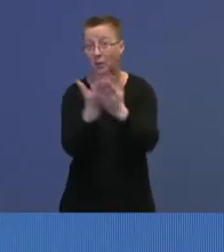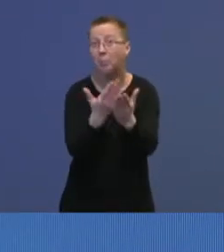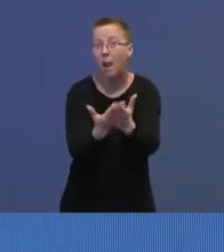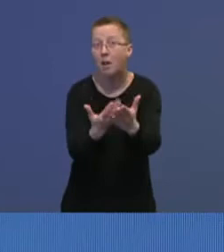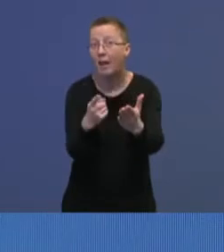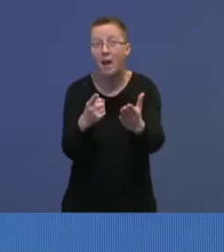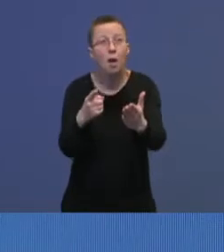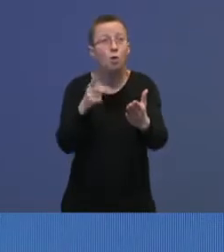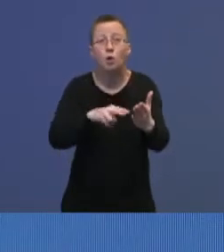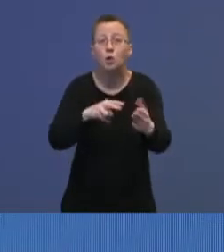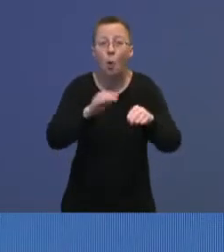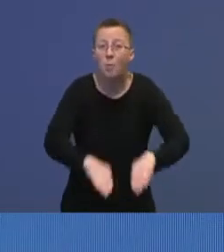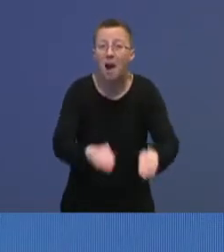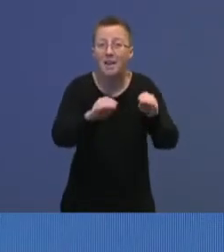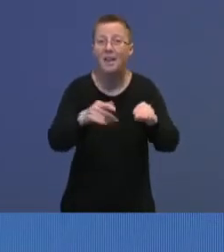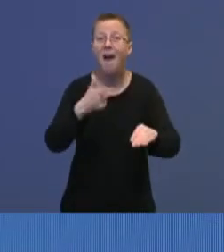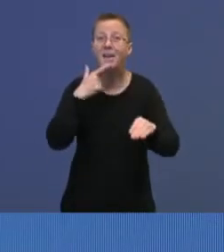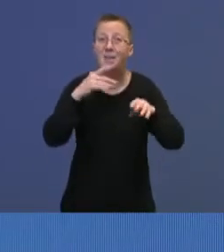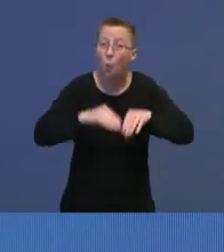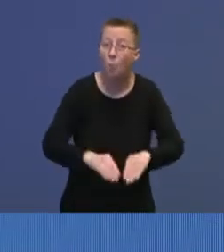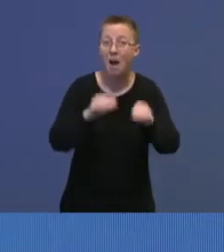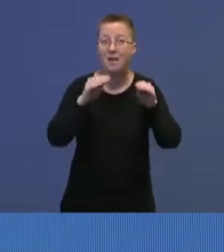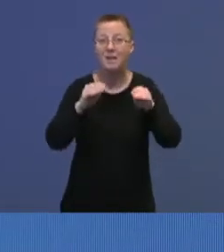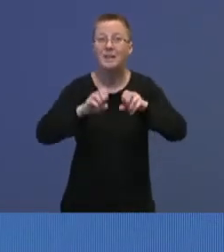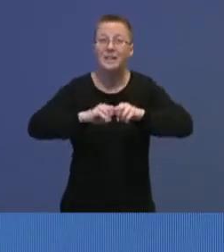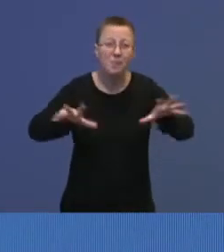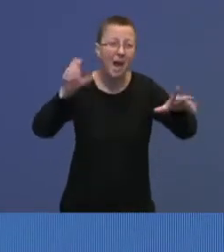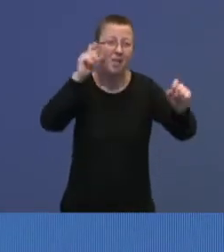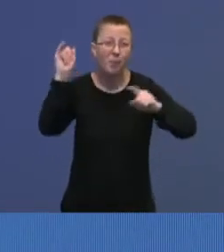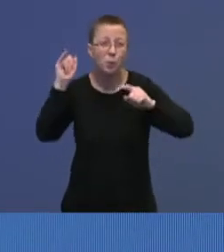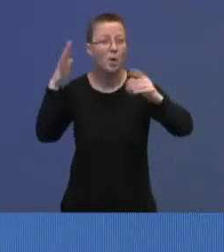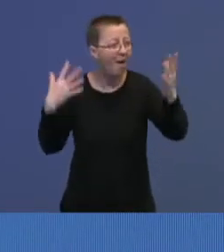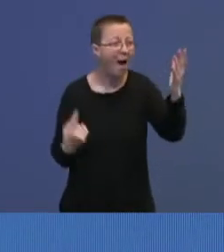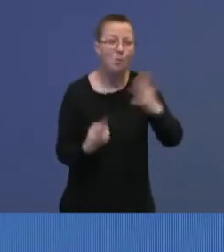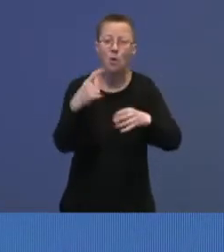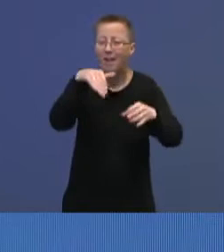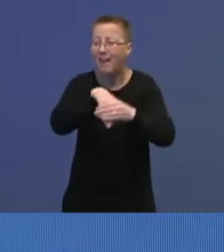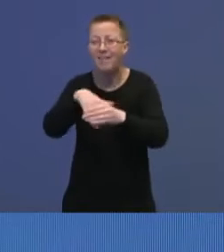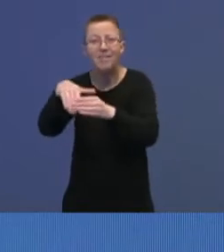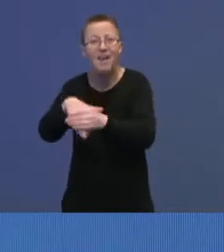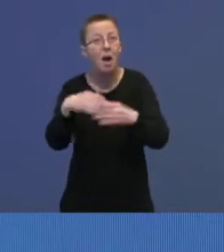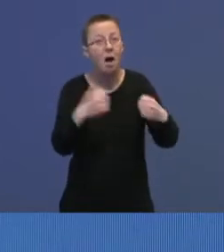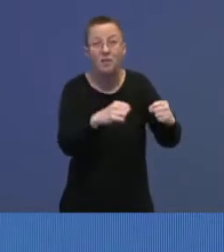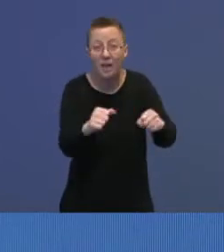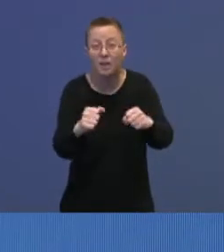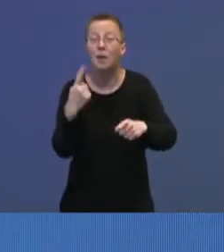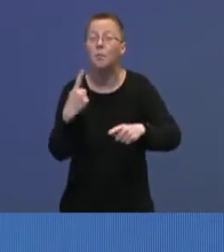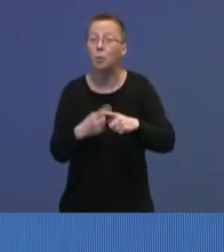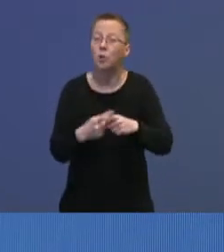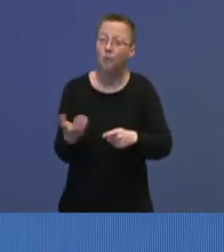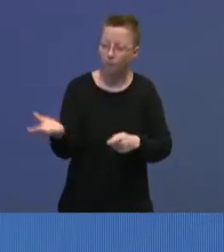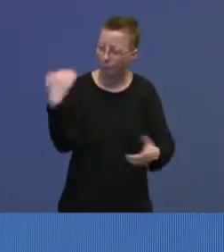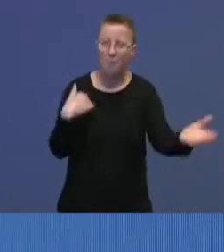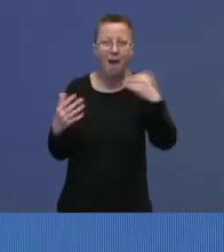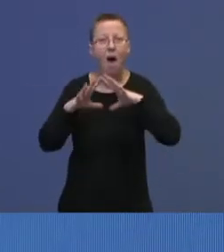eksempel. Til å gi norsk trening og engelsk trening, spre informasjon om mulighetene til å delta i aktiviteter, og til å få med